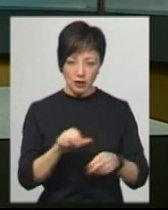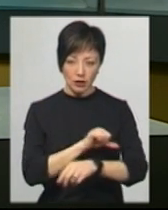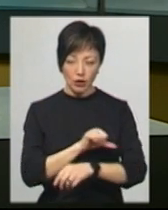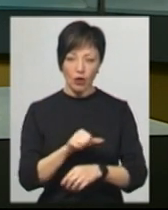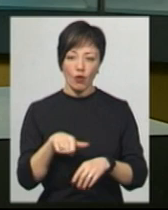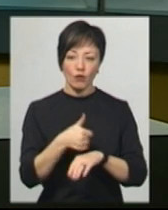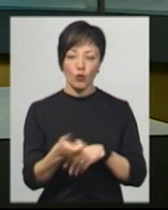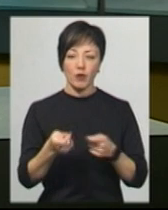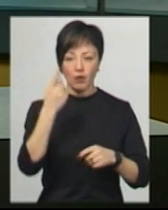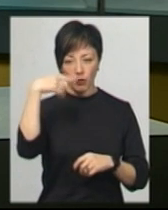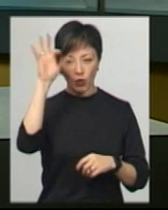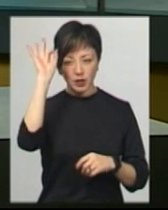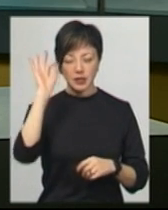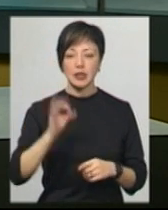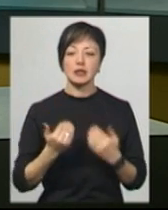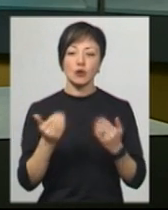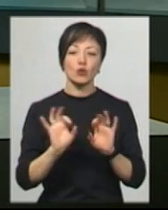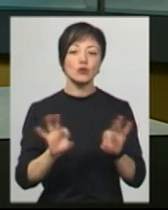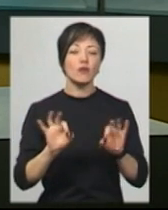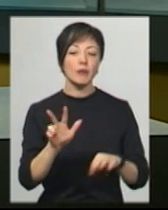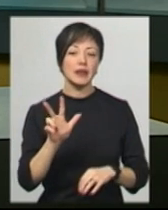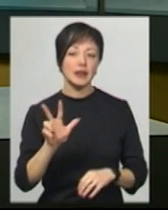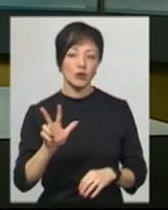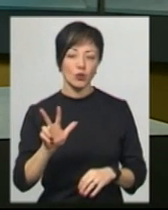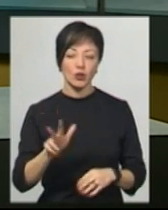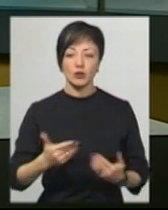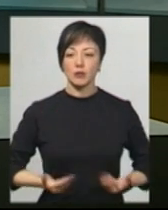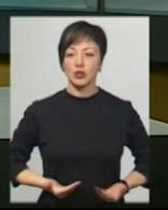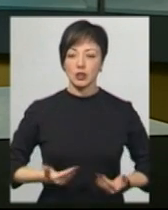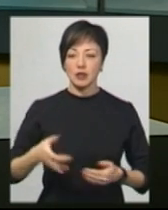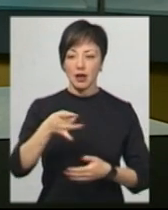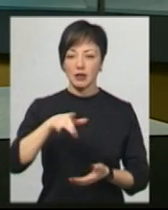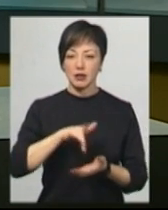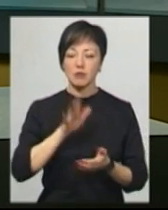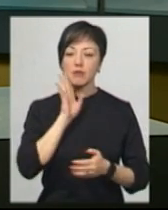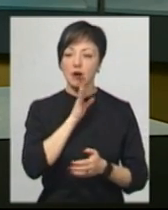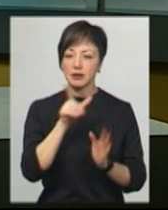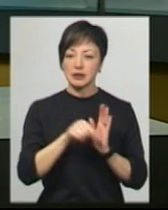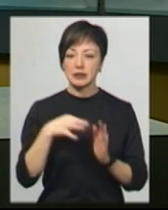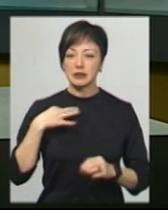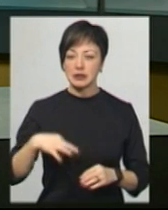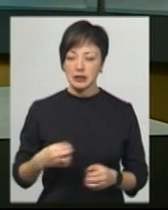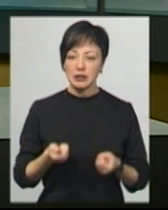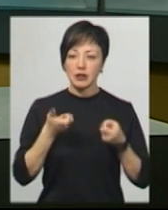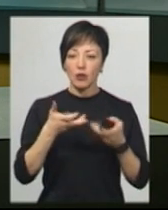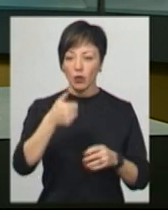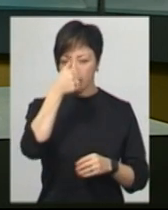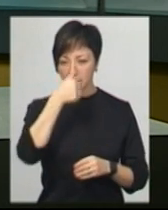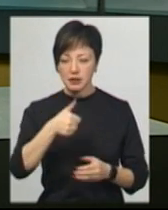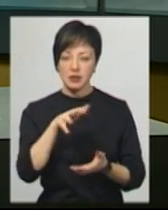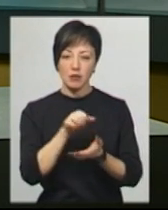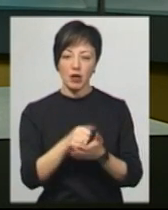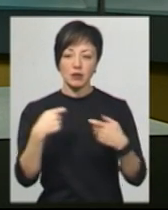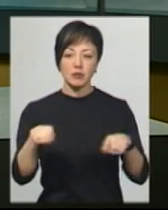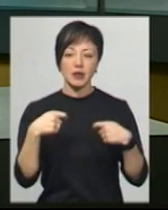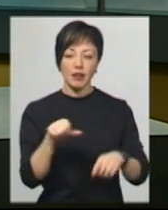Хмельницької області Сергій Попов. За його словами, троє мешканців райцентру, серед яких матір та син, упродовж кількох місяців займалися